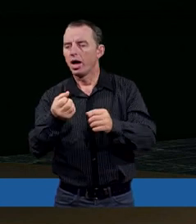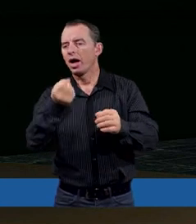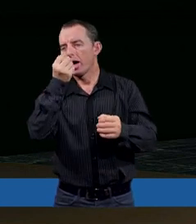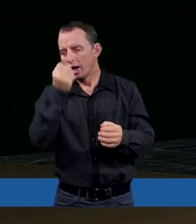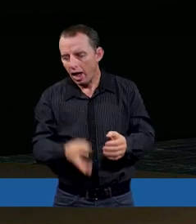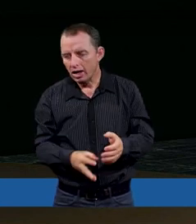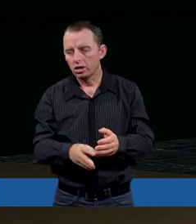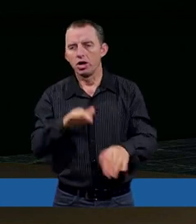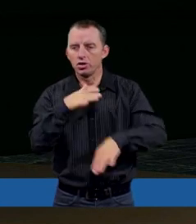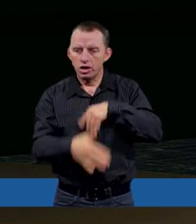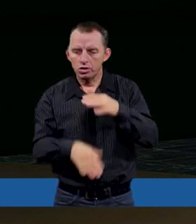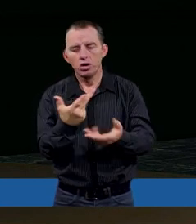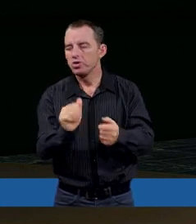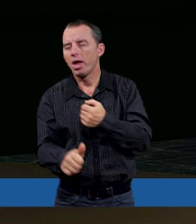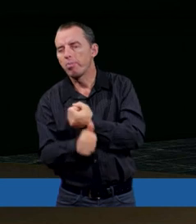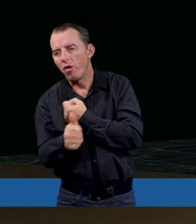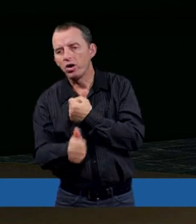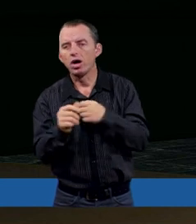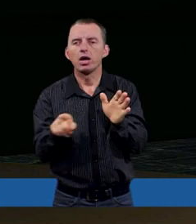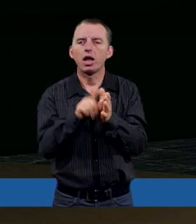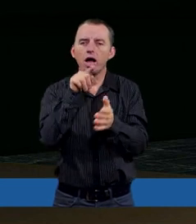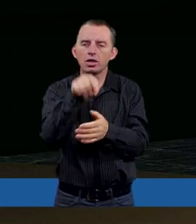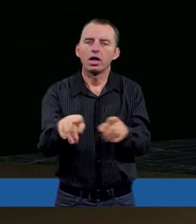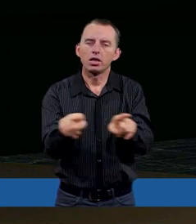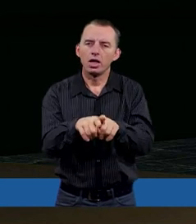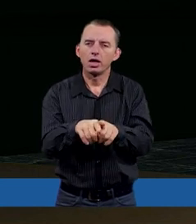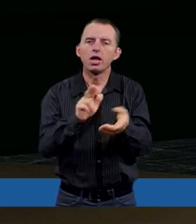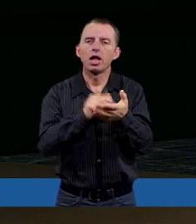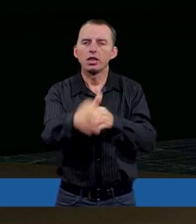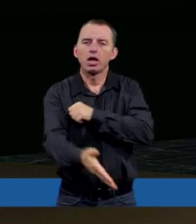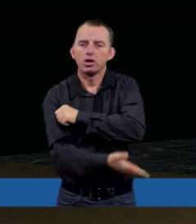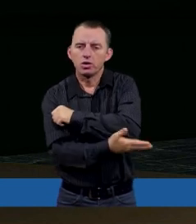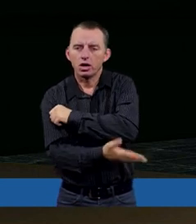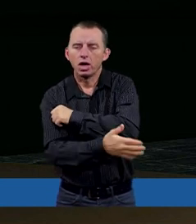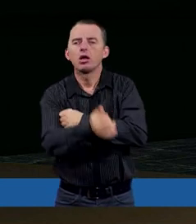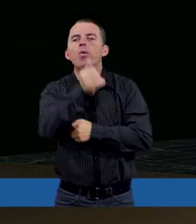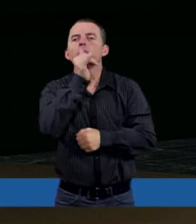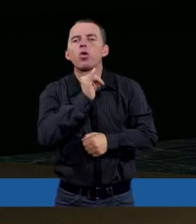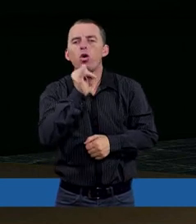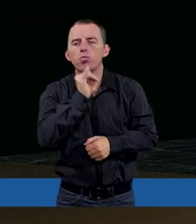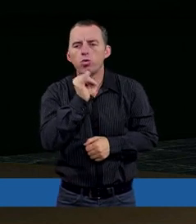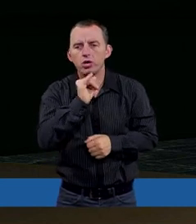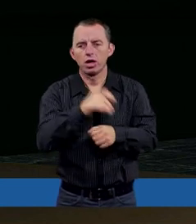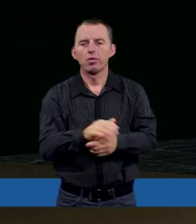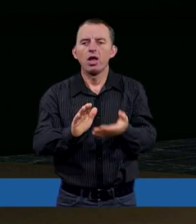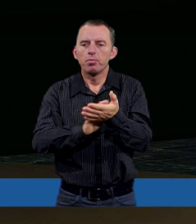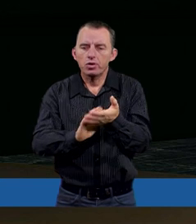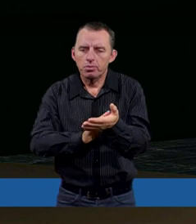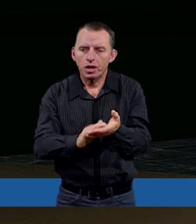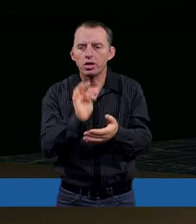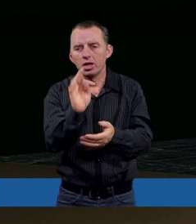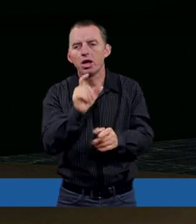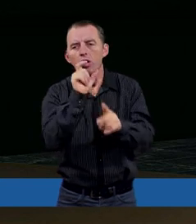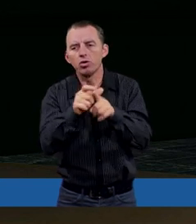niepowodzenie. I dlatego też na tej zasadzie próbują, przepraszam za takie